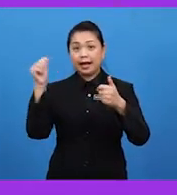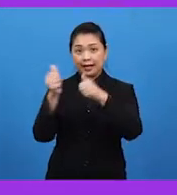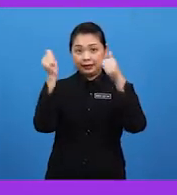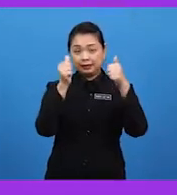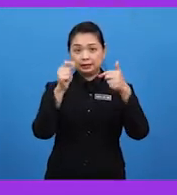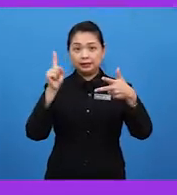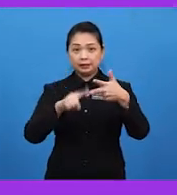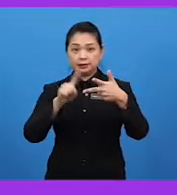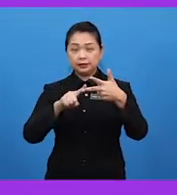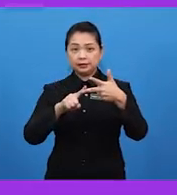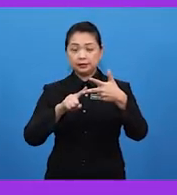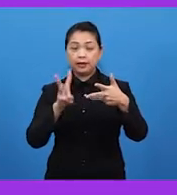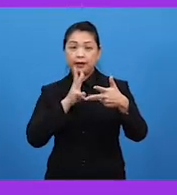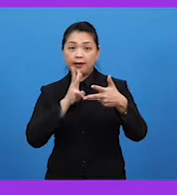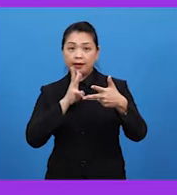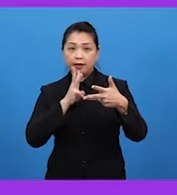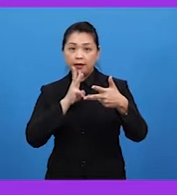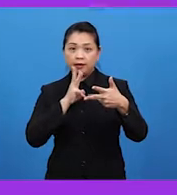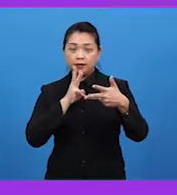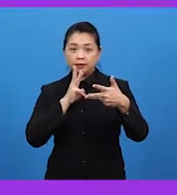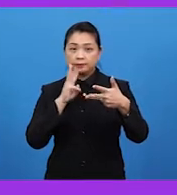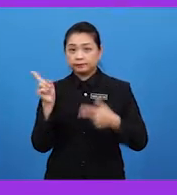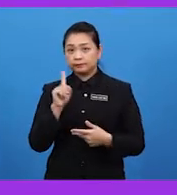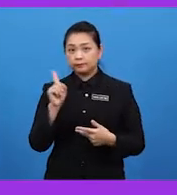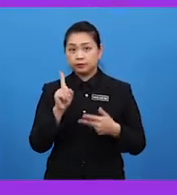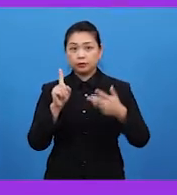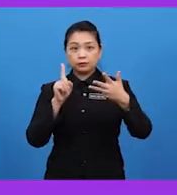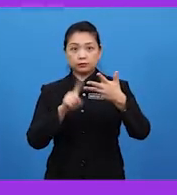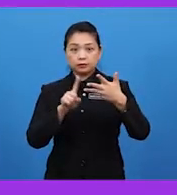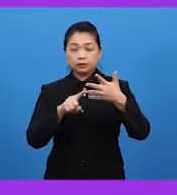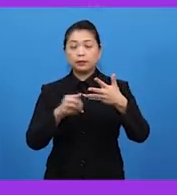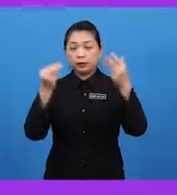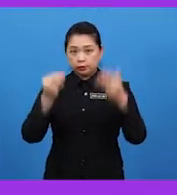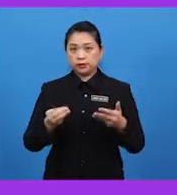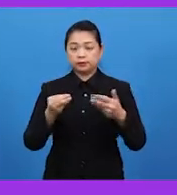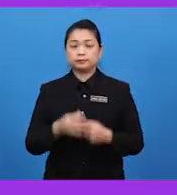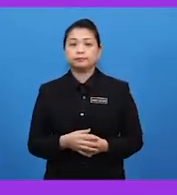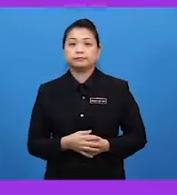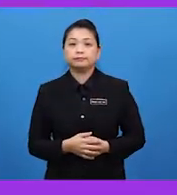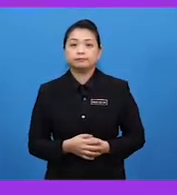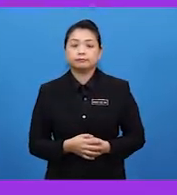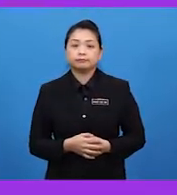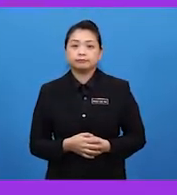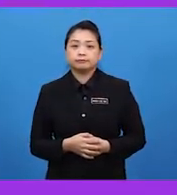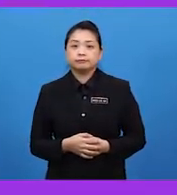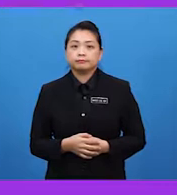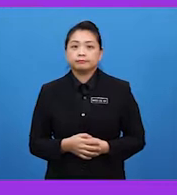C, ejen air D, ejen manusia